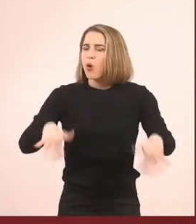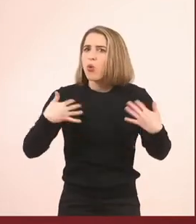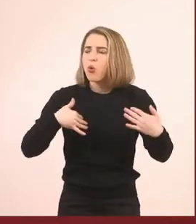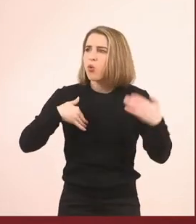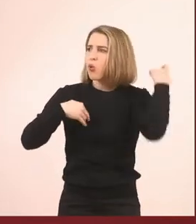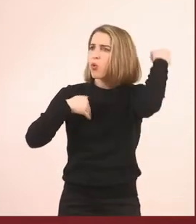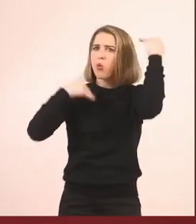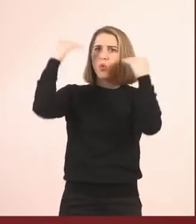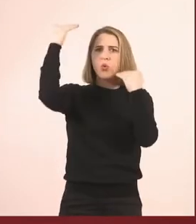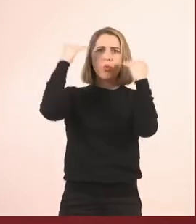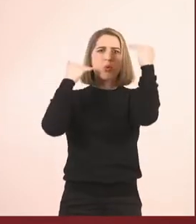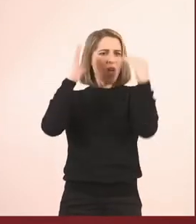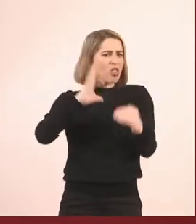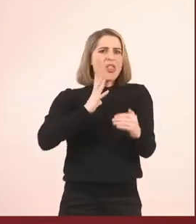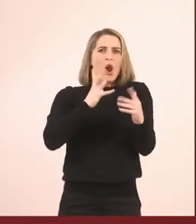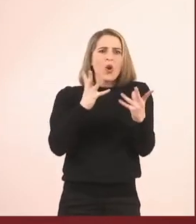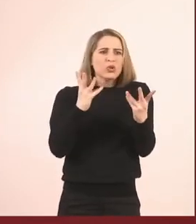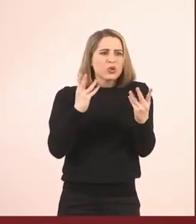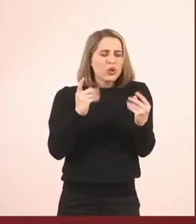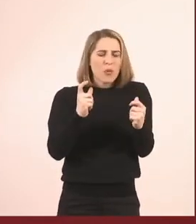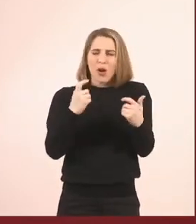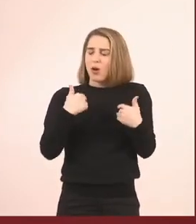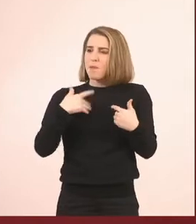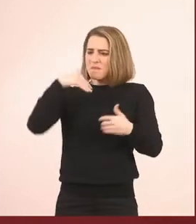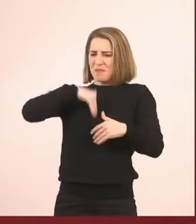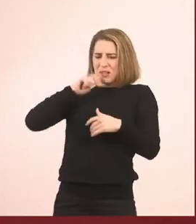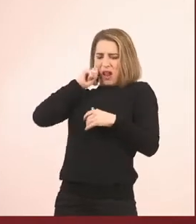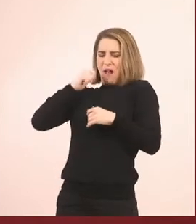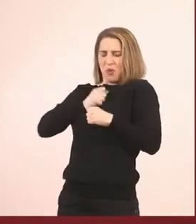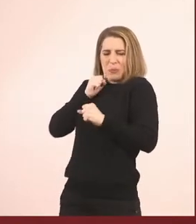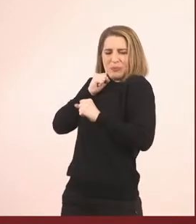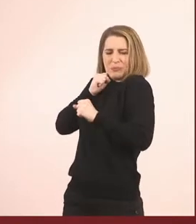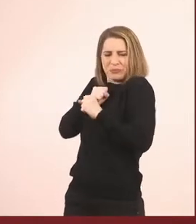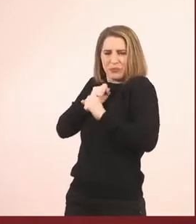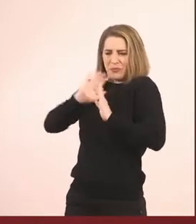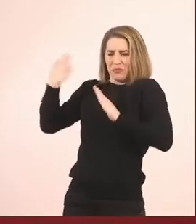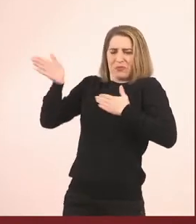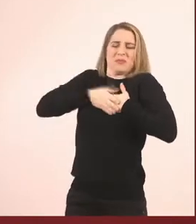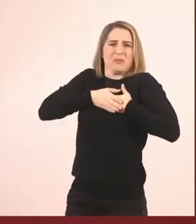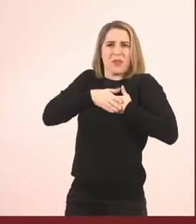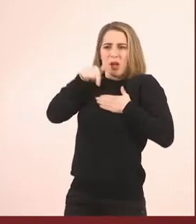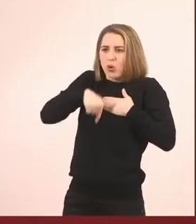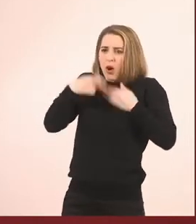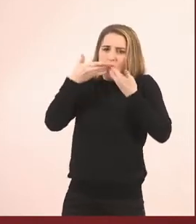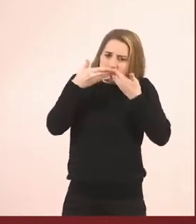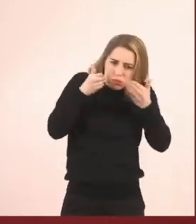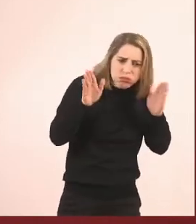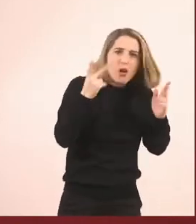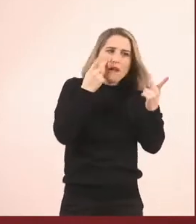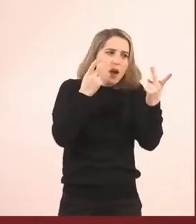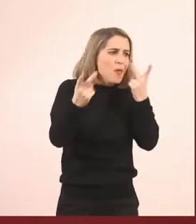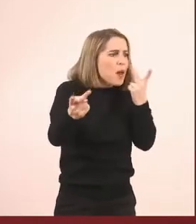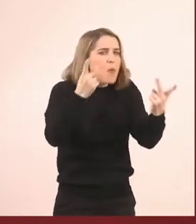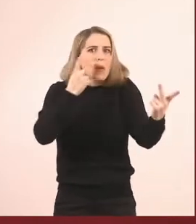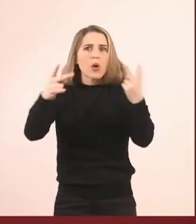προβληματίζεται ότι δεν θέλει να τα βλέπει όλα αυτά. Ήταν απλά κλεισμένος στον εαυτό του και δεν τα έβλεπε. Ενώ τώρα που τα είδε άρχισε να μαλακώνει σαν άνθρωπος